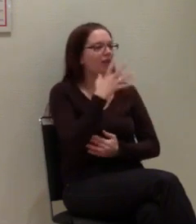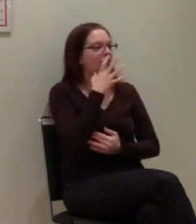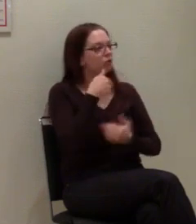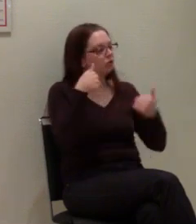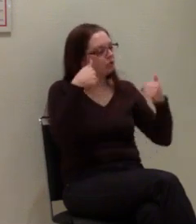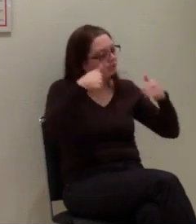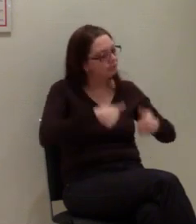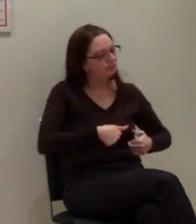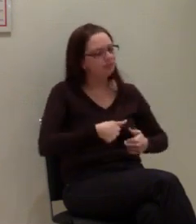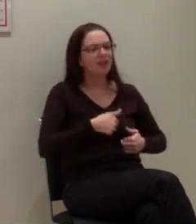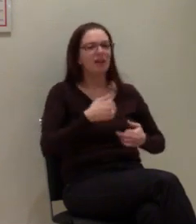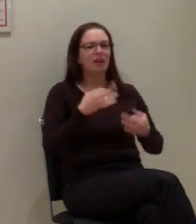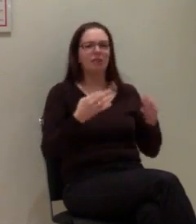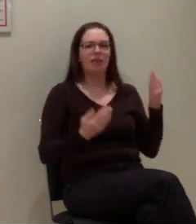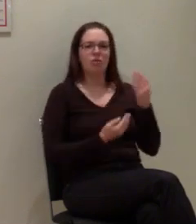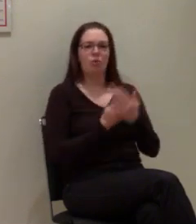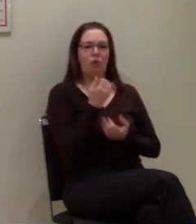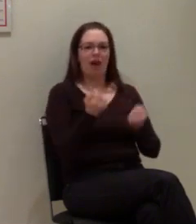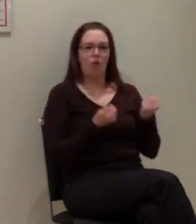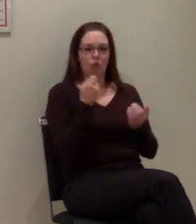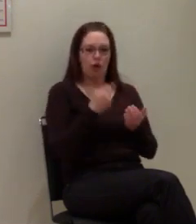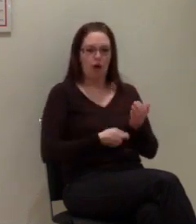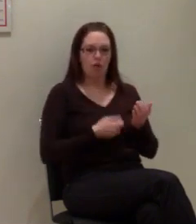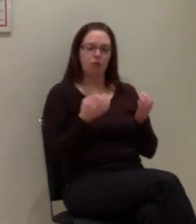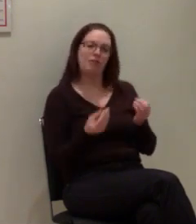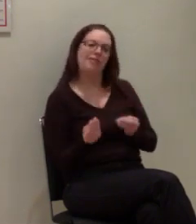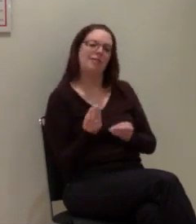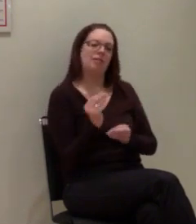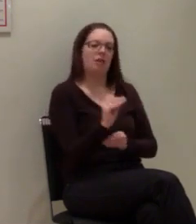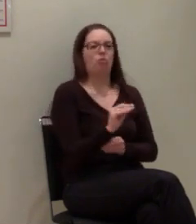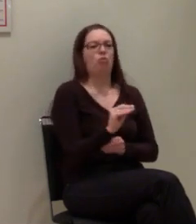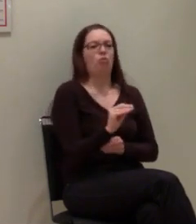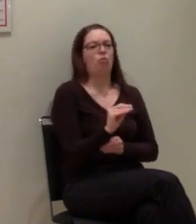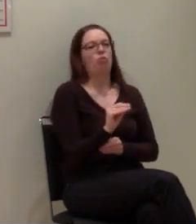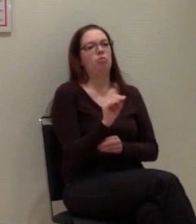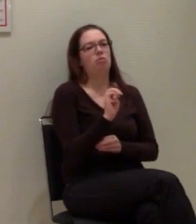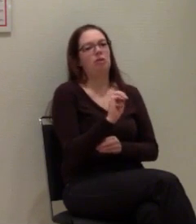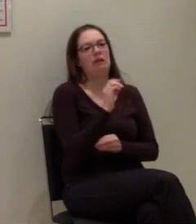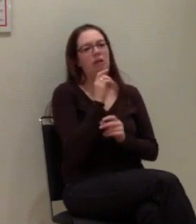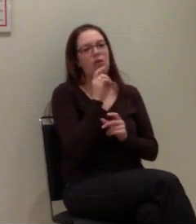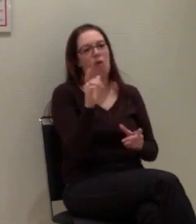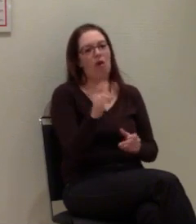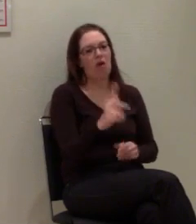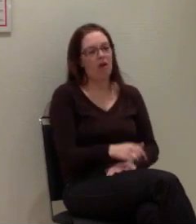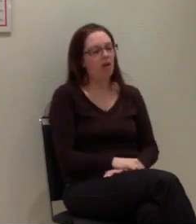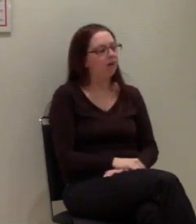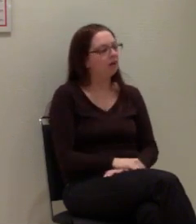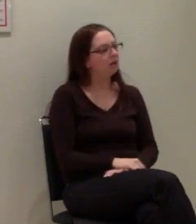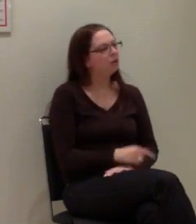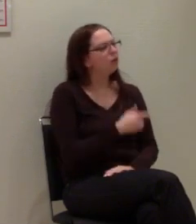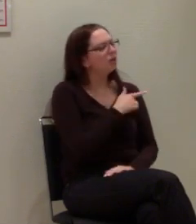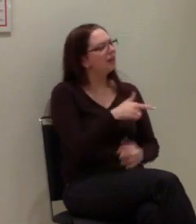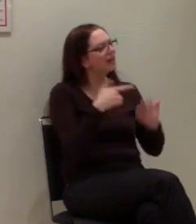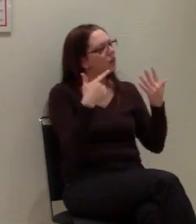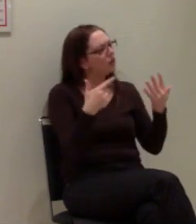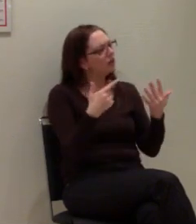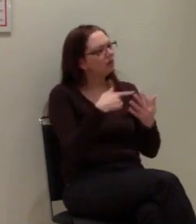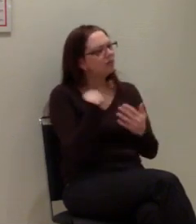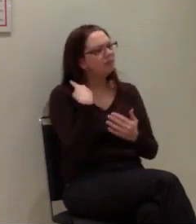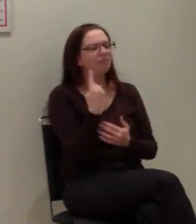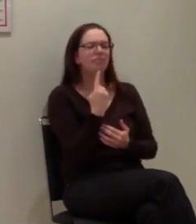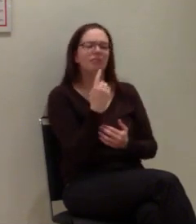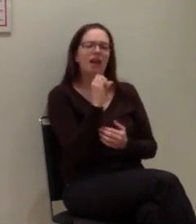Neufahrzeug untergebracht haben möchte. Wir hatten damals, das war 2007, einen Feldtest durchgeführt,